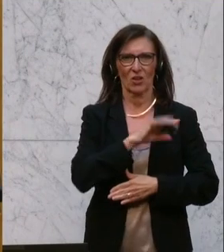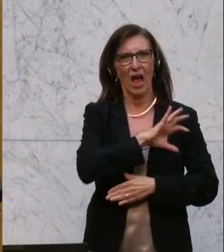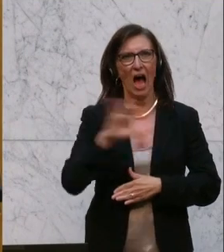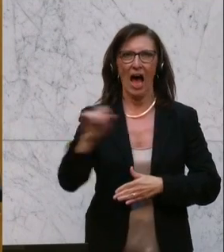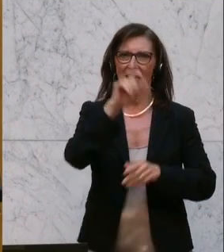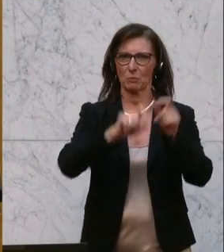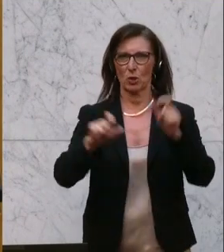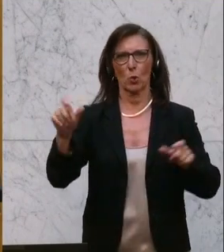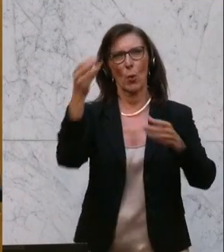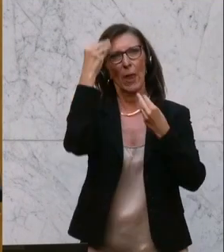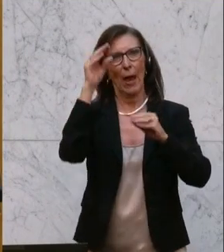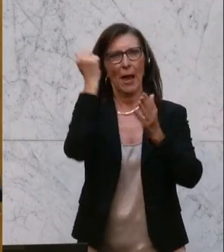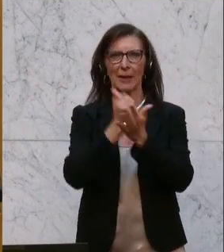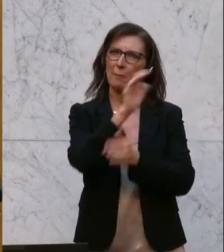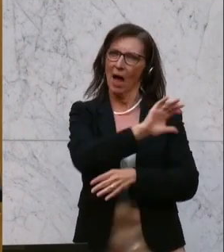und alle Freiwilligen in Österreich.